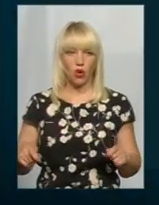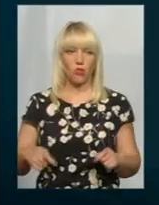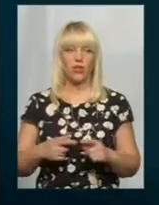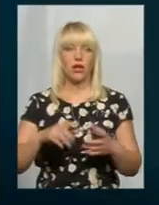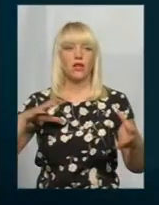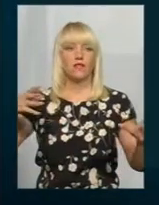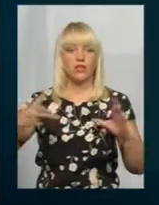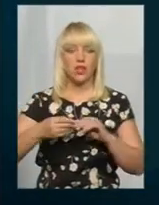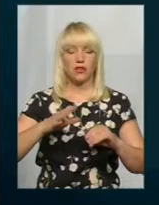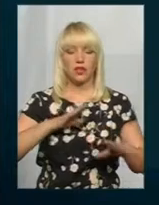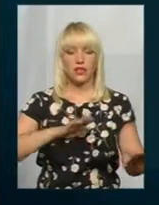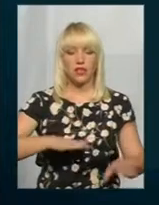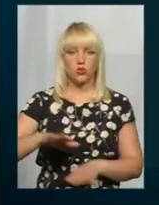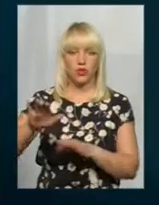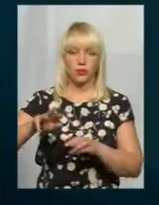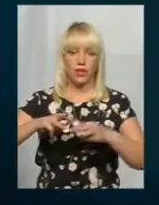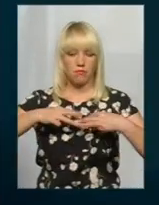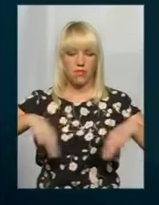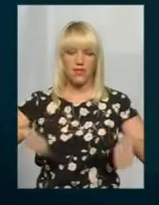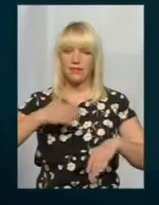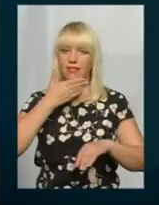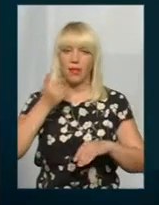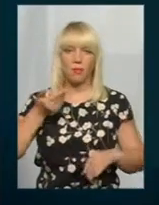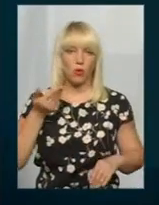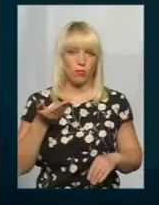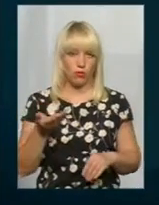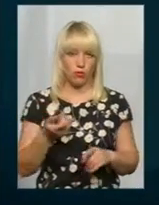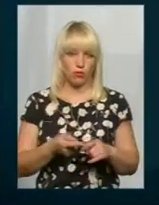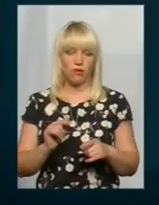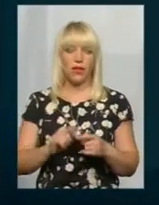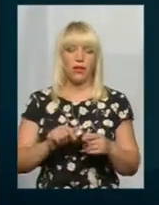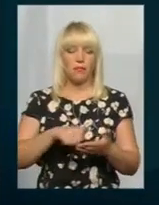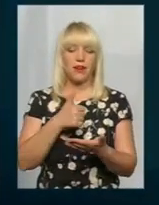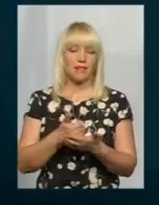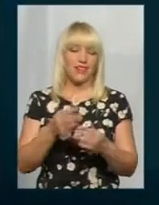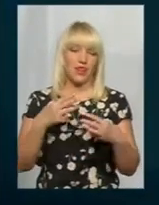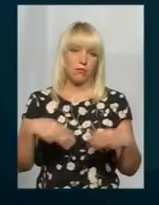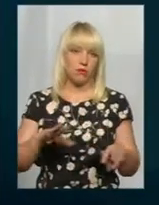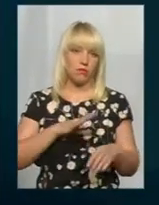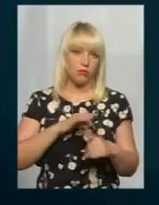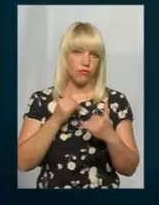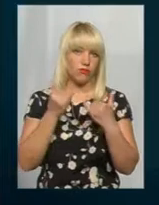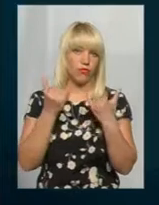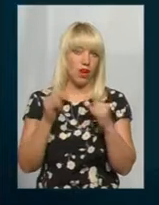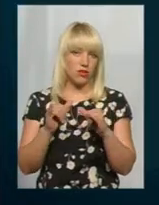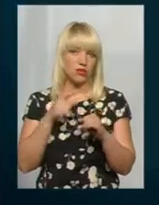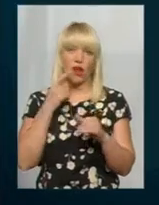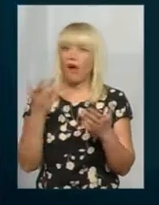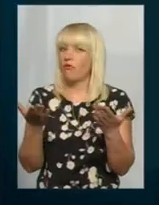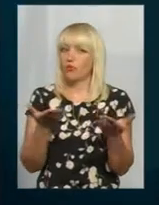заступних міністра, він не прокоментував. Прем'єр-міністр теж так вражено сказав, о чому